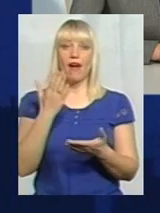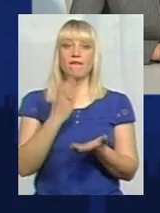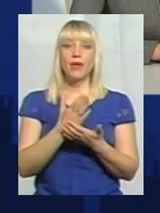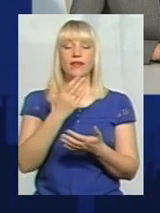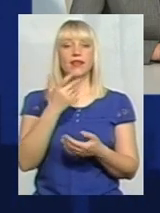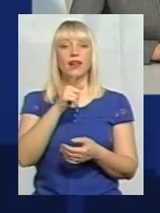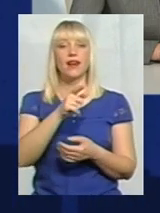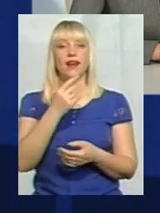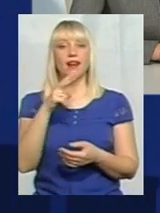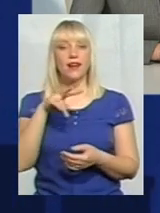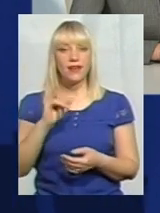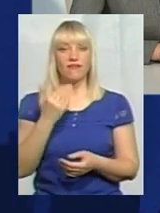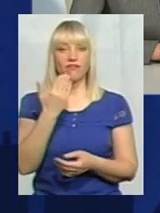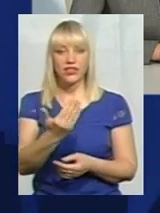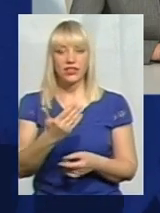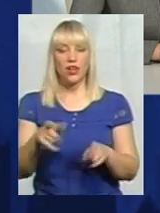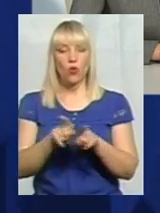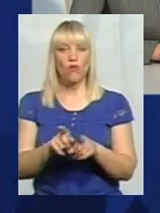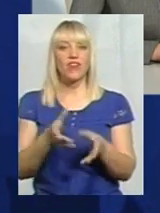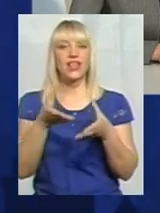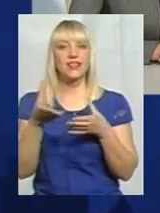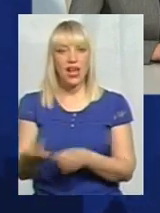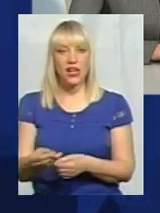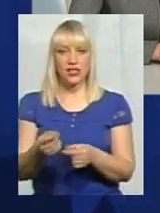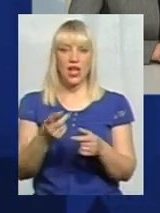чи фінансується? Мені це інтересуєте.